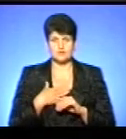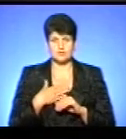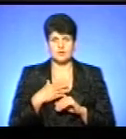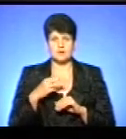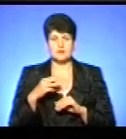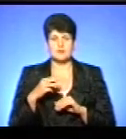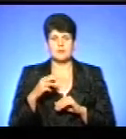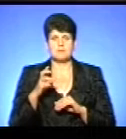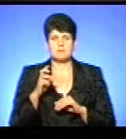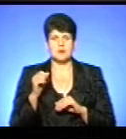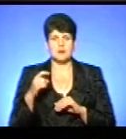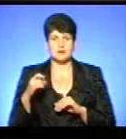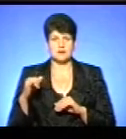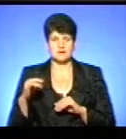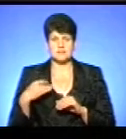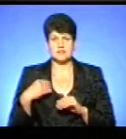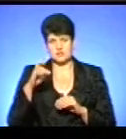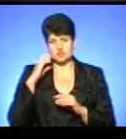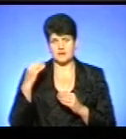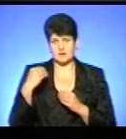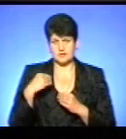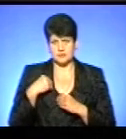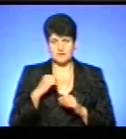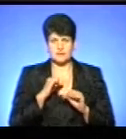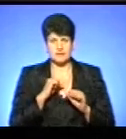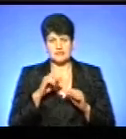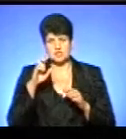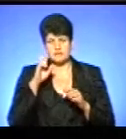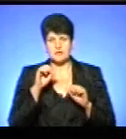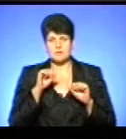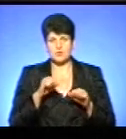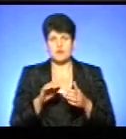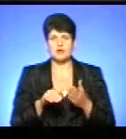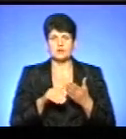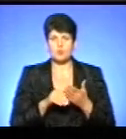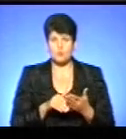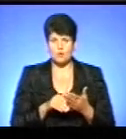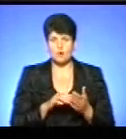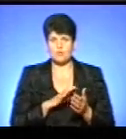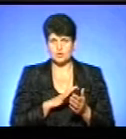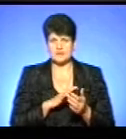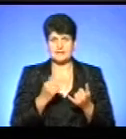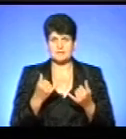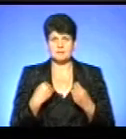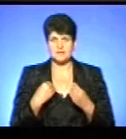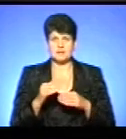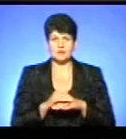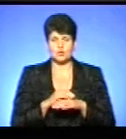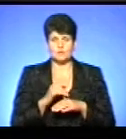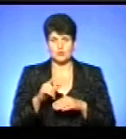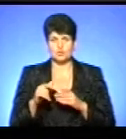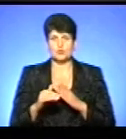Дмитрович Бахір. Це мені держава його надала. Державна безоплатна правова допомога була. Тепер мені добрі люди